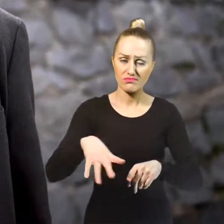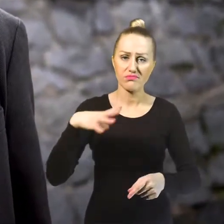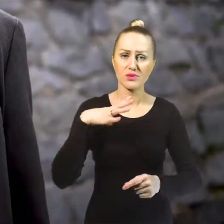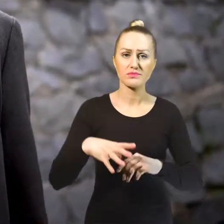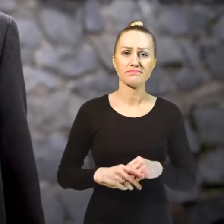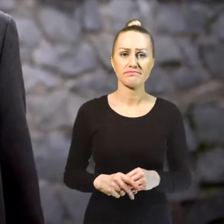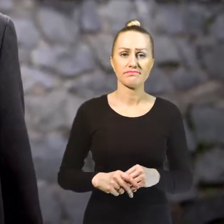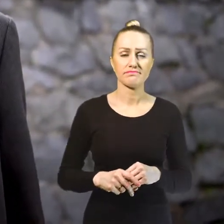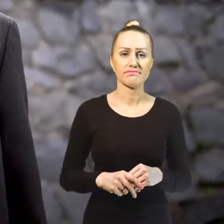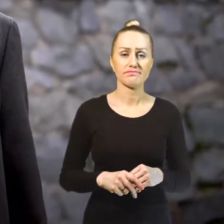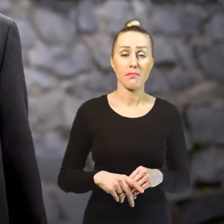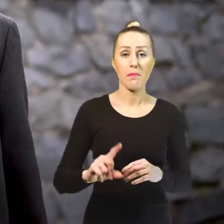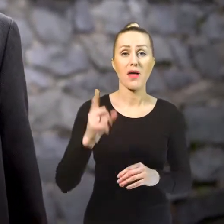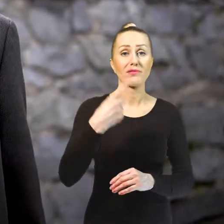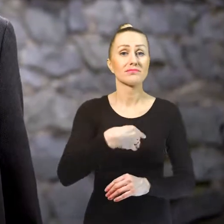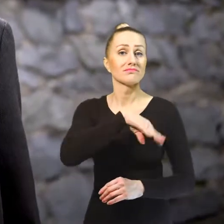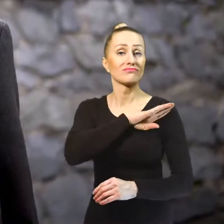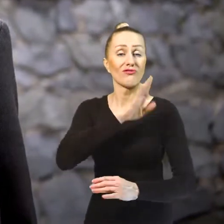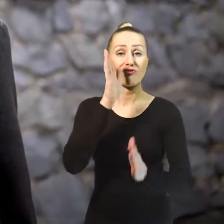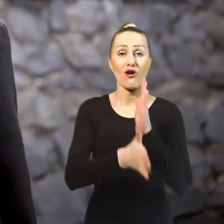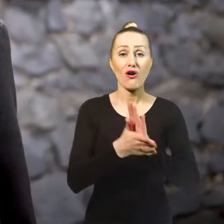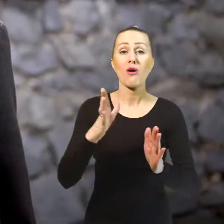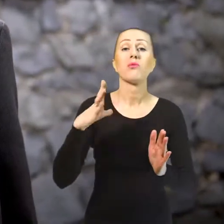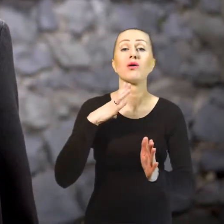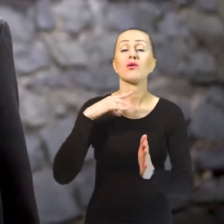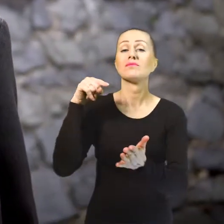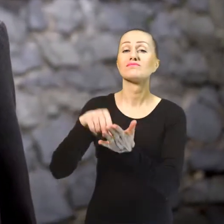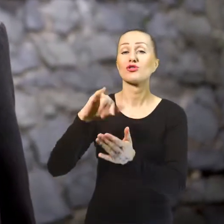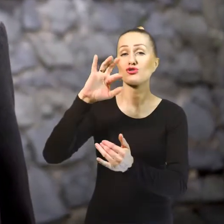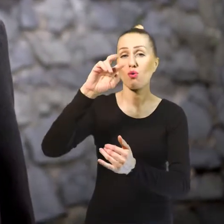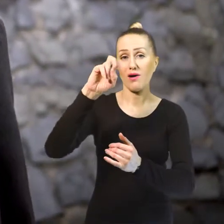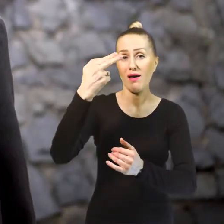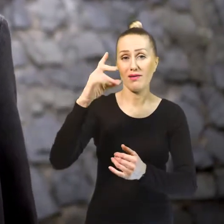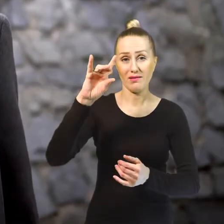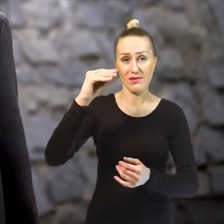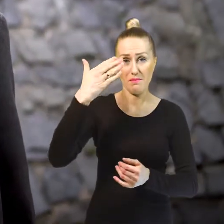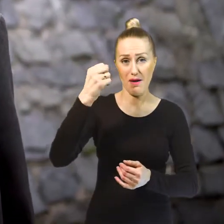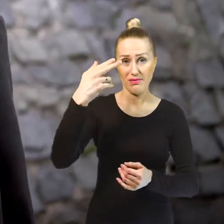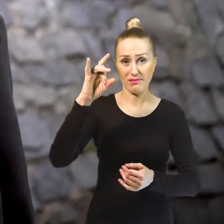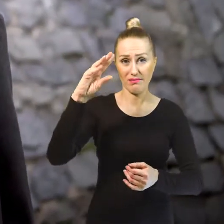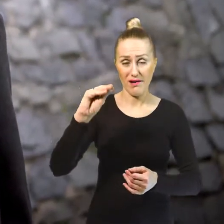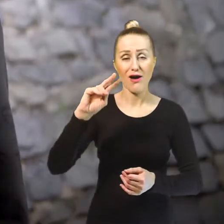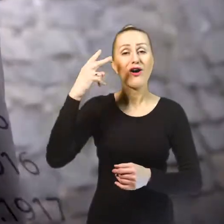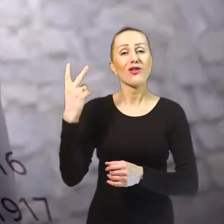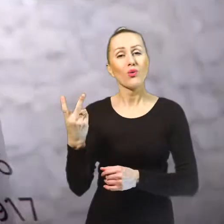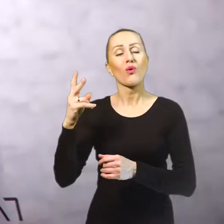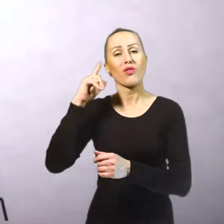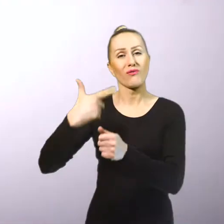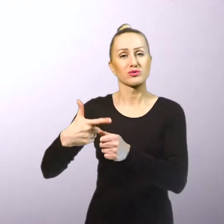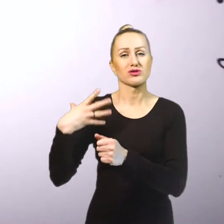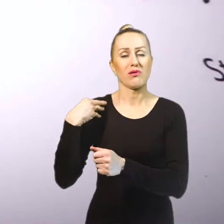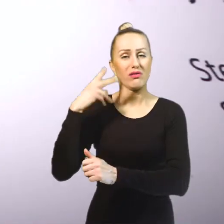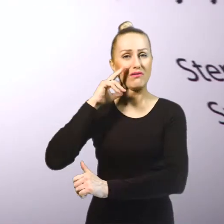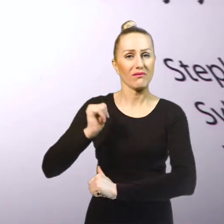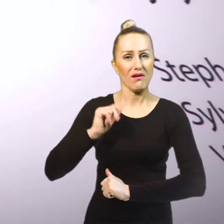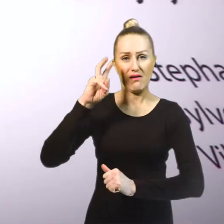Pierwszymi ofiarami wojny wśród pyskowiczan byli Johann Gemander i 20-letni oficer Helmut